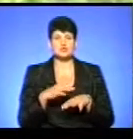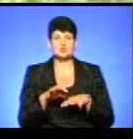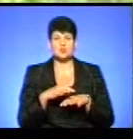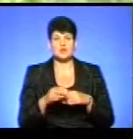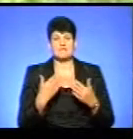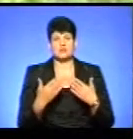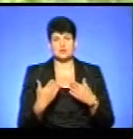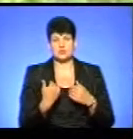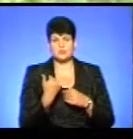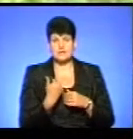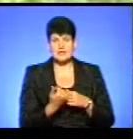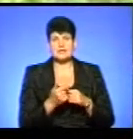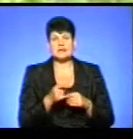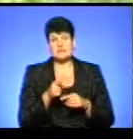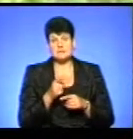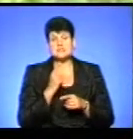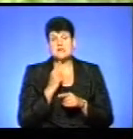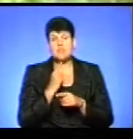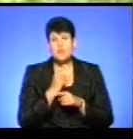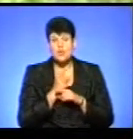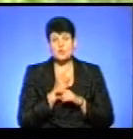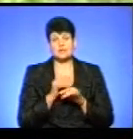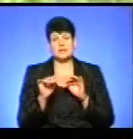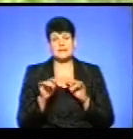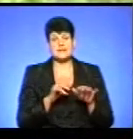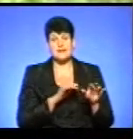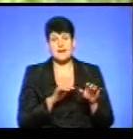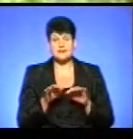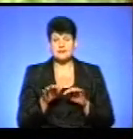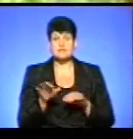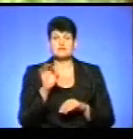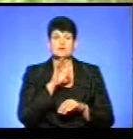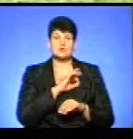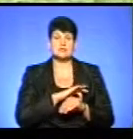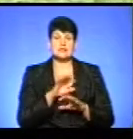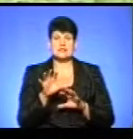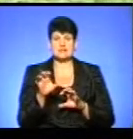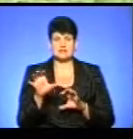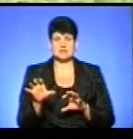згідно якого заборонено діяльність і використання тварин